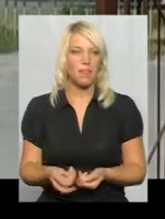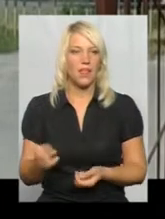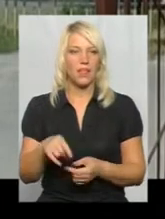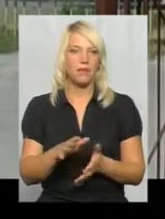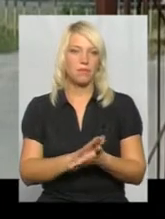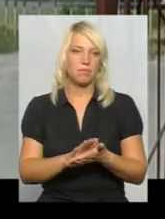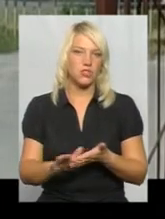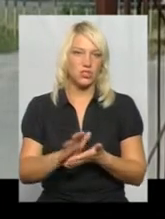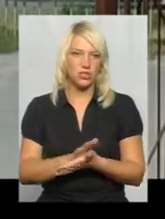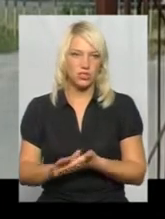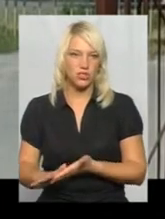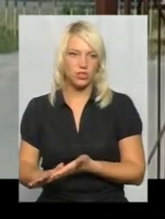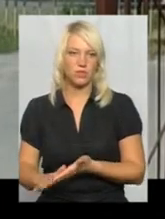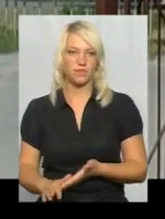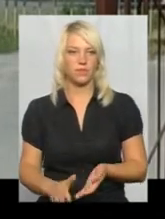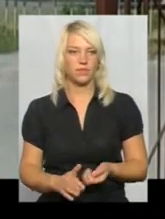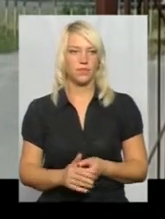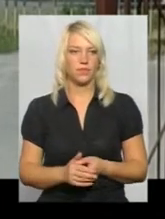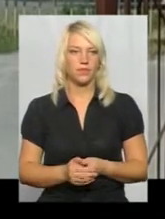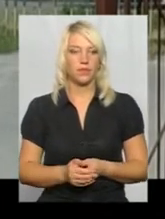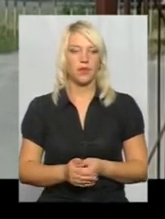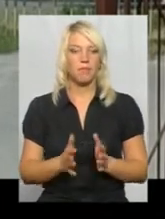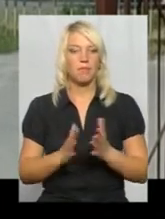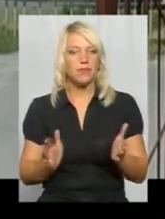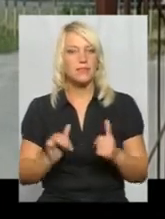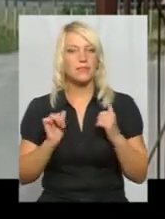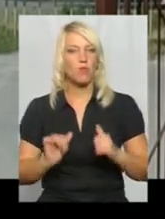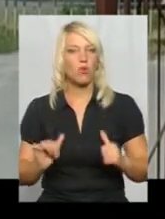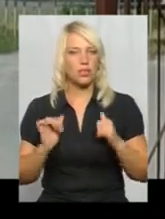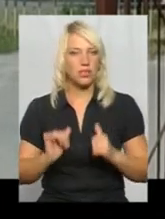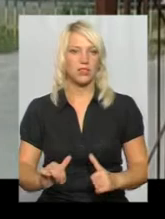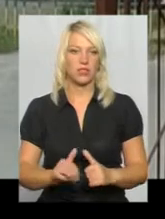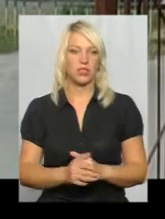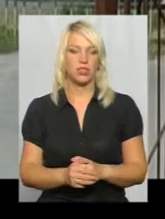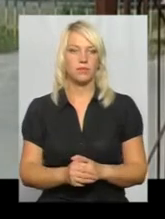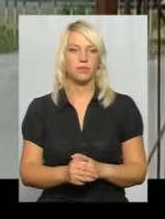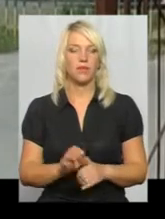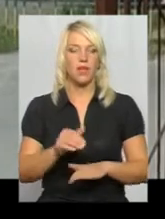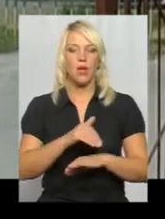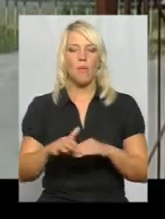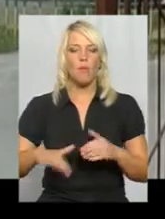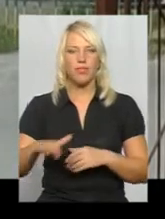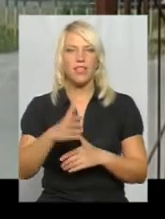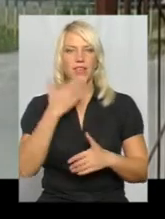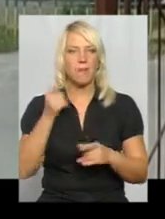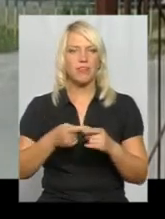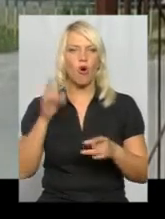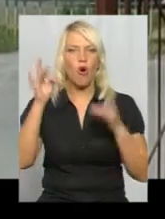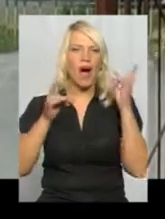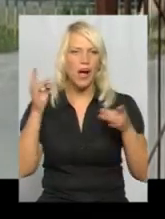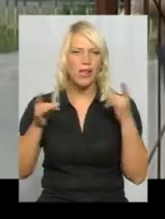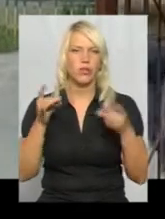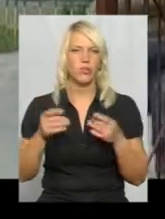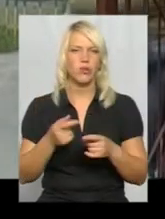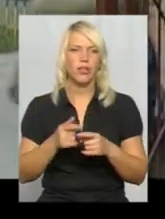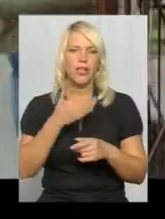чисто, якраз більш спокійніше. І в подвір'ї нема того галасу, нема того